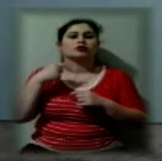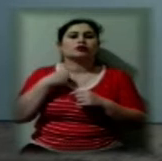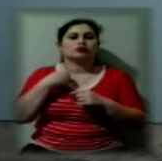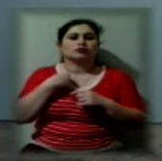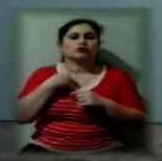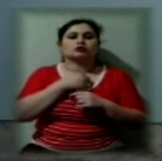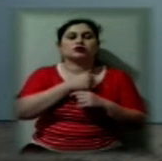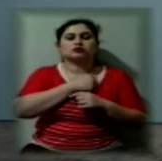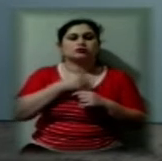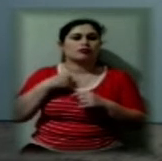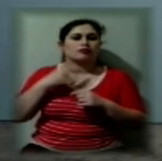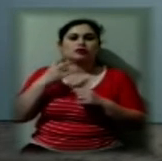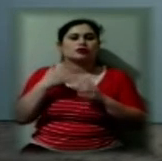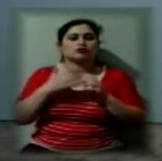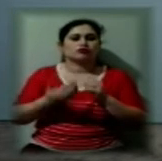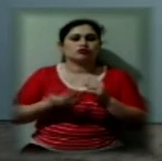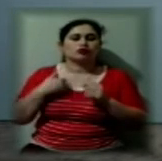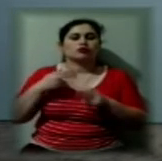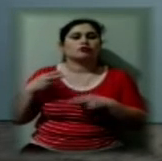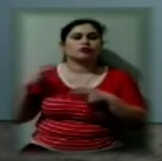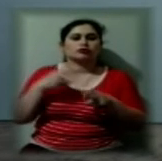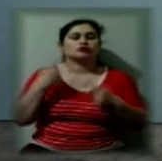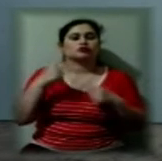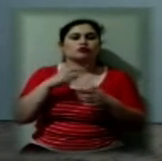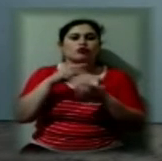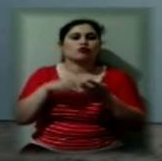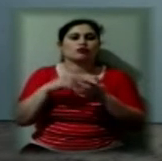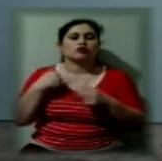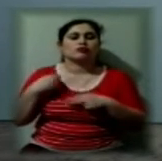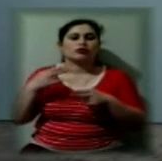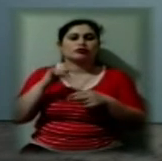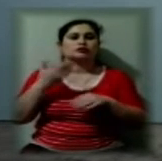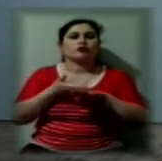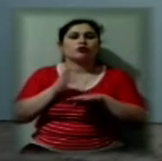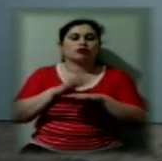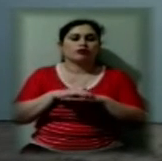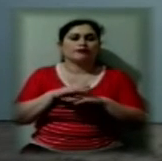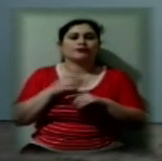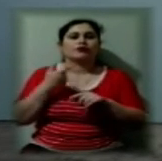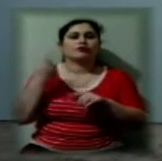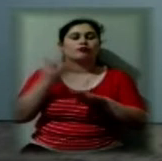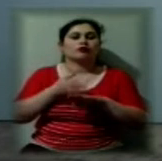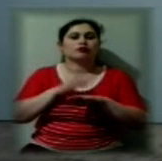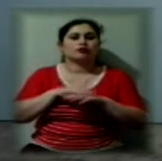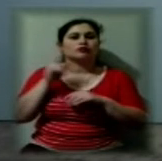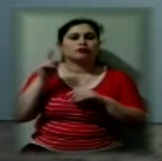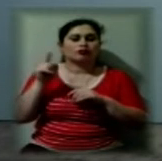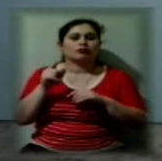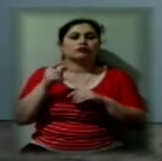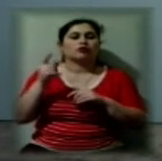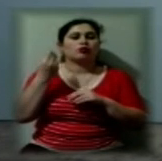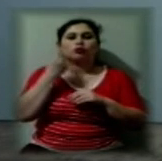не херсонець, я переїхав сюди з іншого міста, я переїхав сюди з Полтави. Полтава в цьому краще